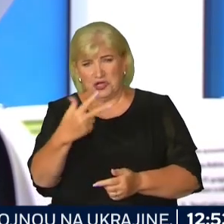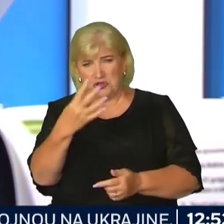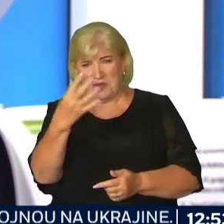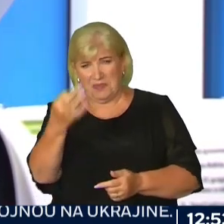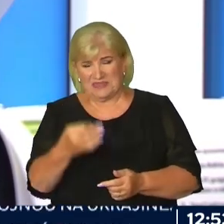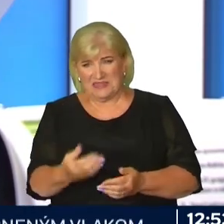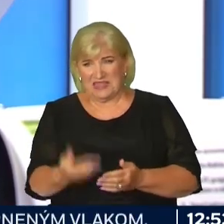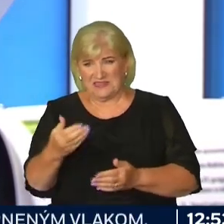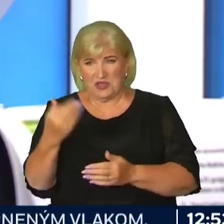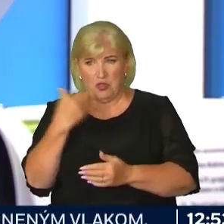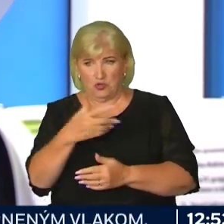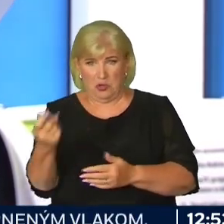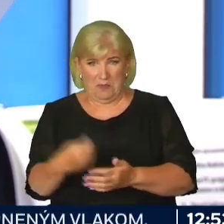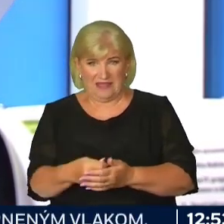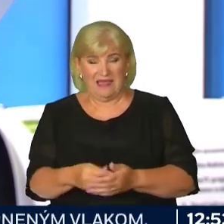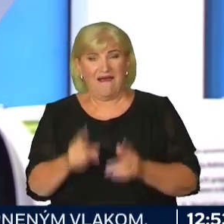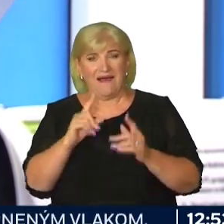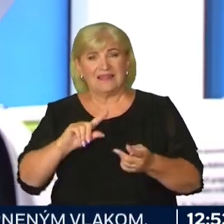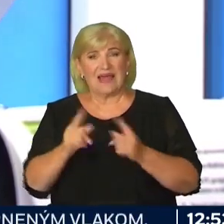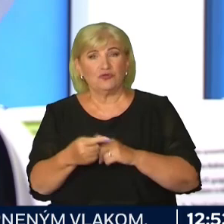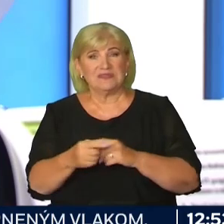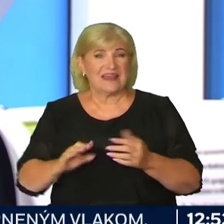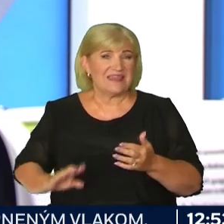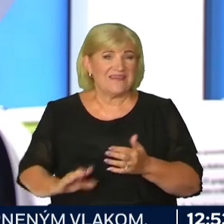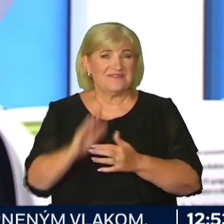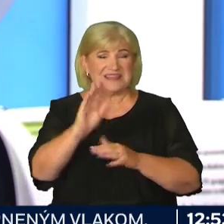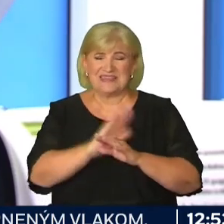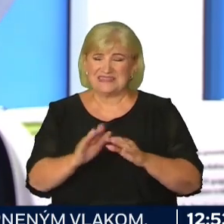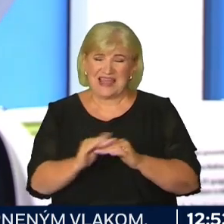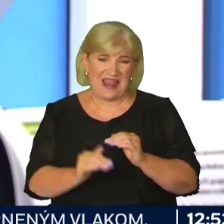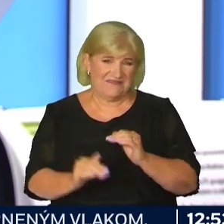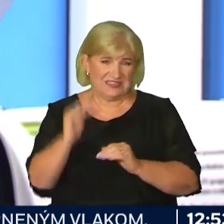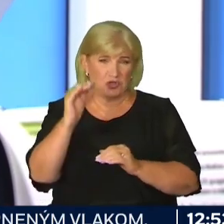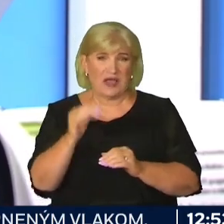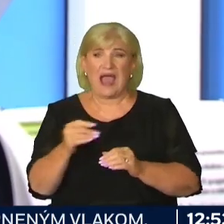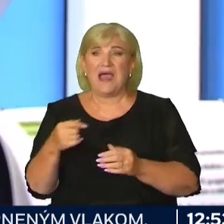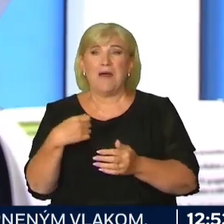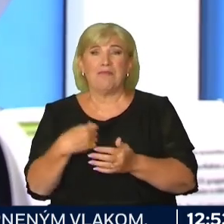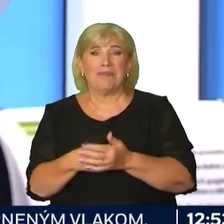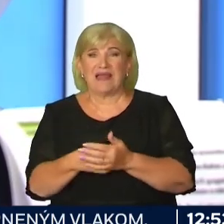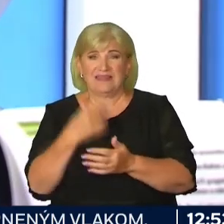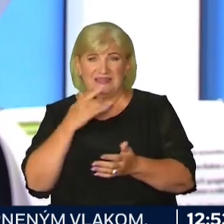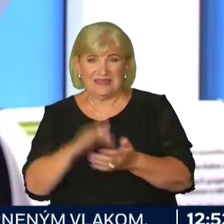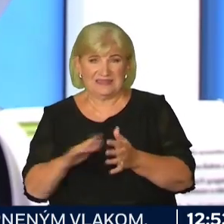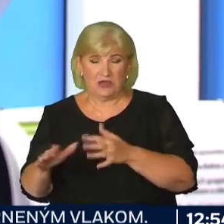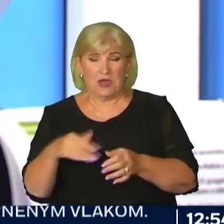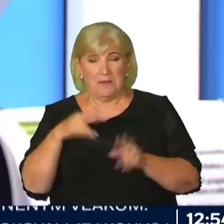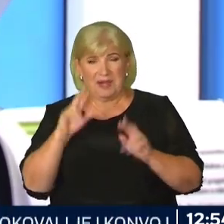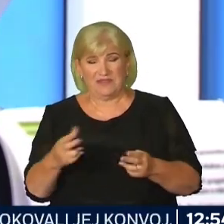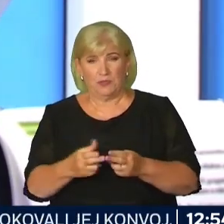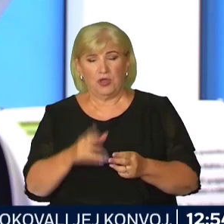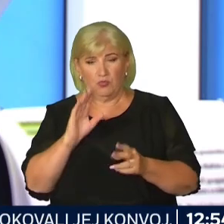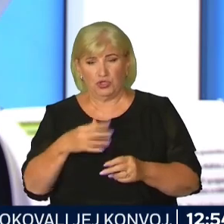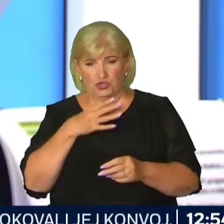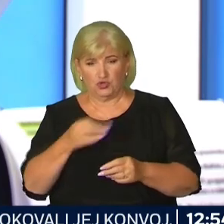zdvíhajú ľuďom platy. Ale na druhej strane, inflácia je stále tak vysoká, že ľuďom požiera tie platy. A my budeme pravdepodobne, so mnou bude súhlasiť